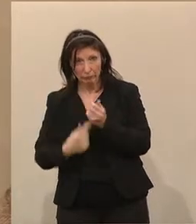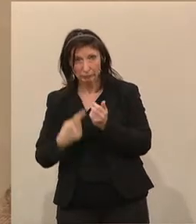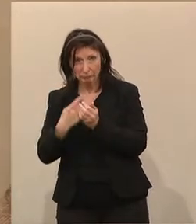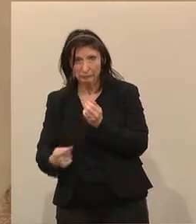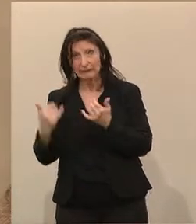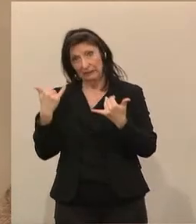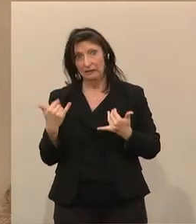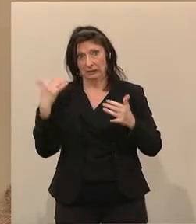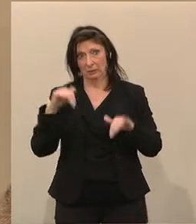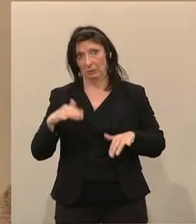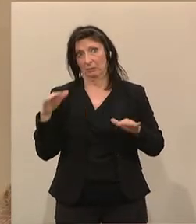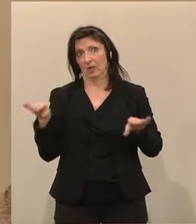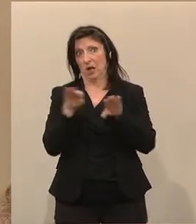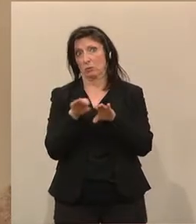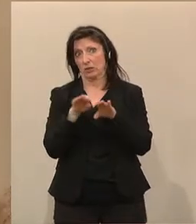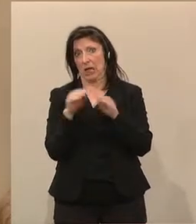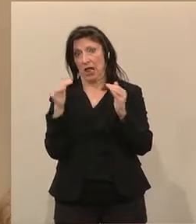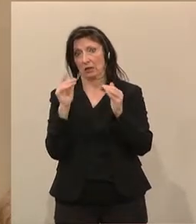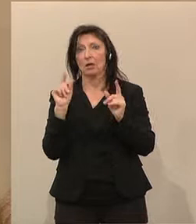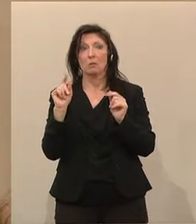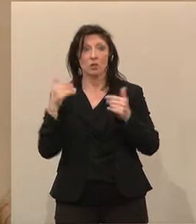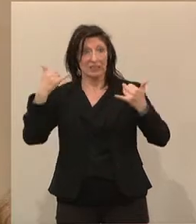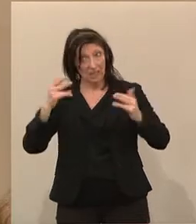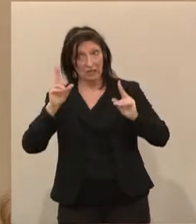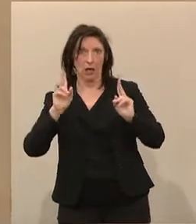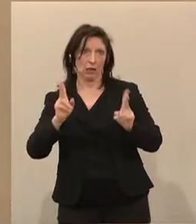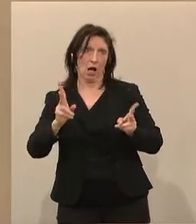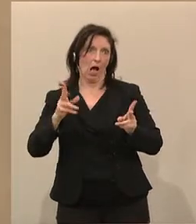aufgeschobenen Investitionen nun auch durchführen zu können.